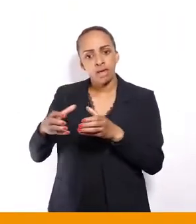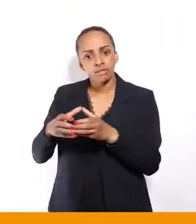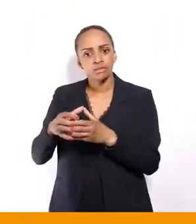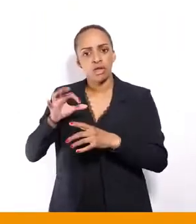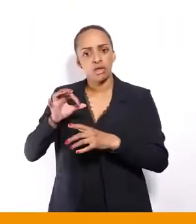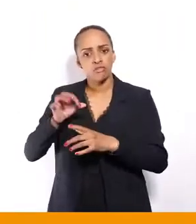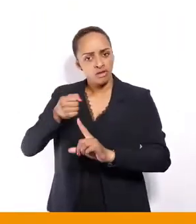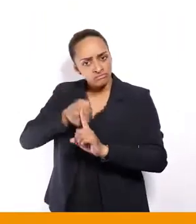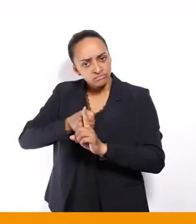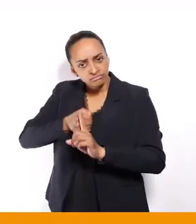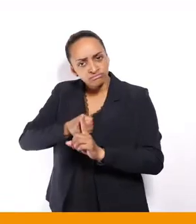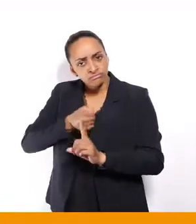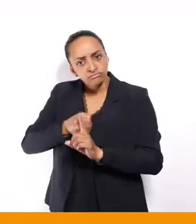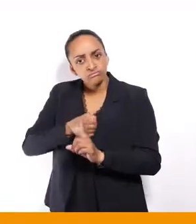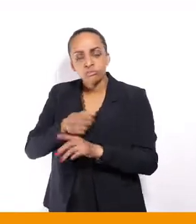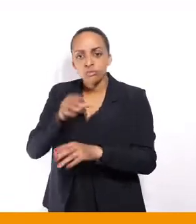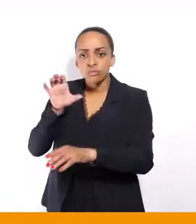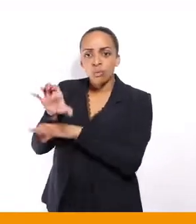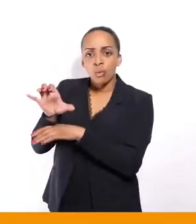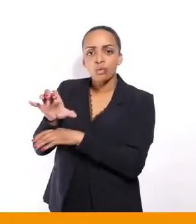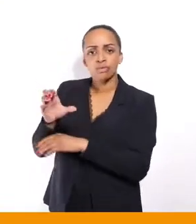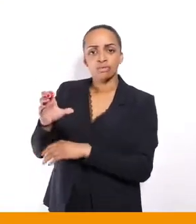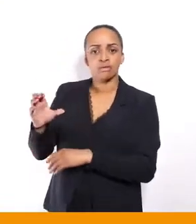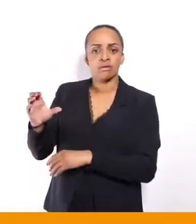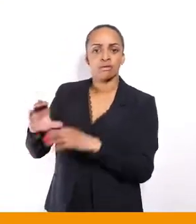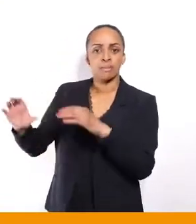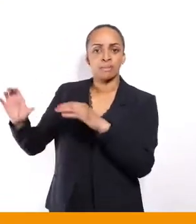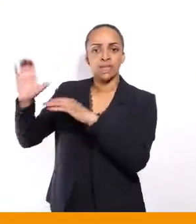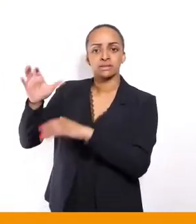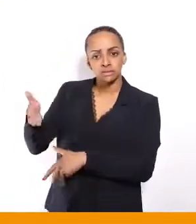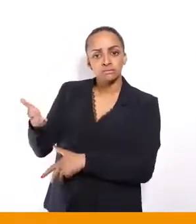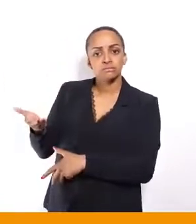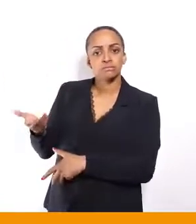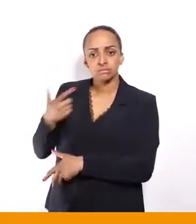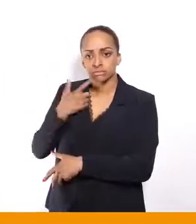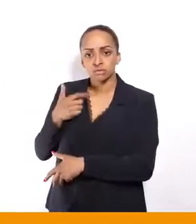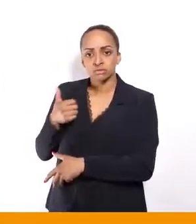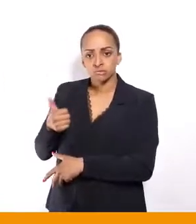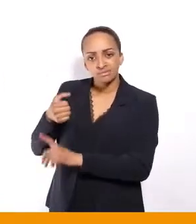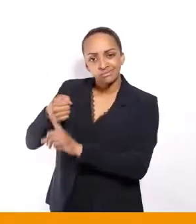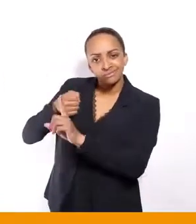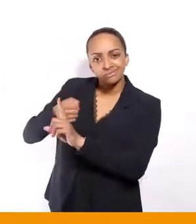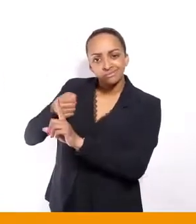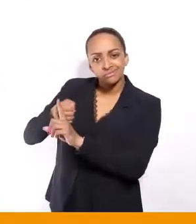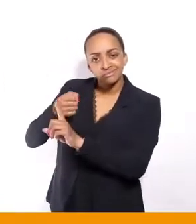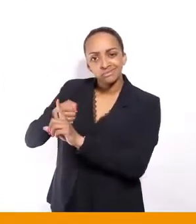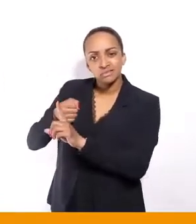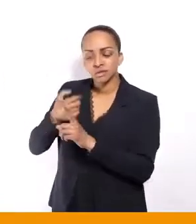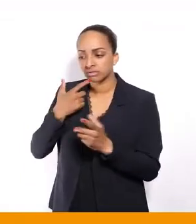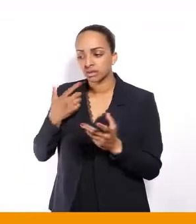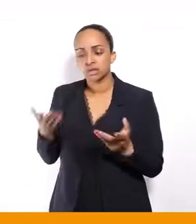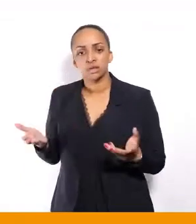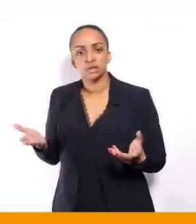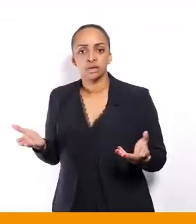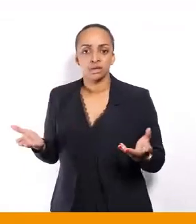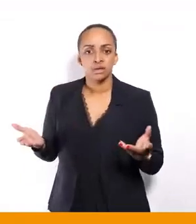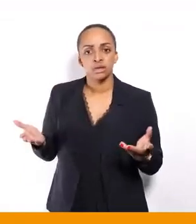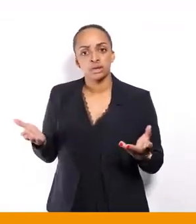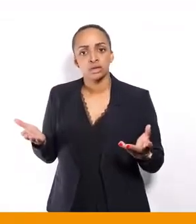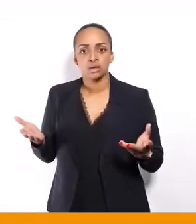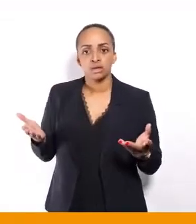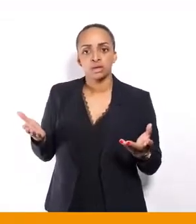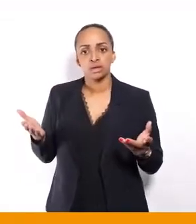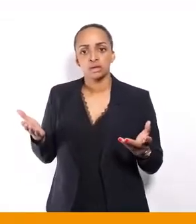contre le capitalisme. Et nous, ce qui nous intéressait de vous poser comme question, c'était peut-être le lien avec le